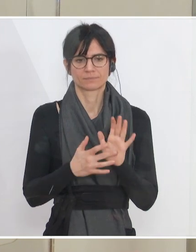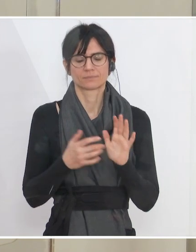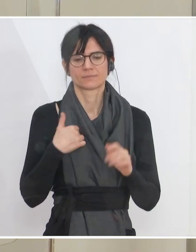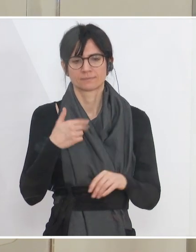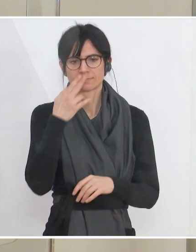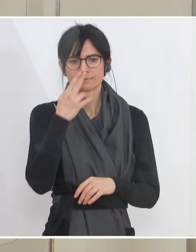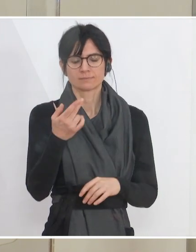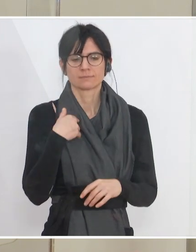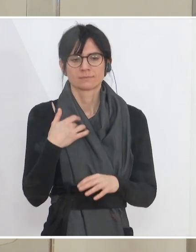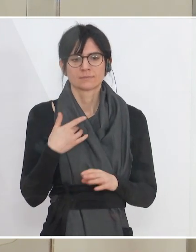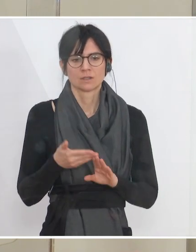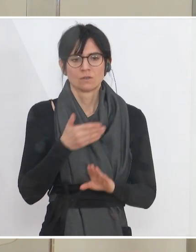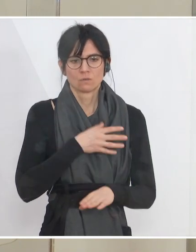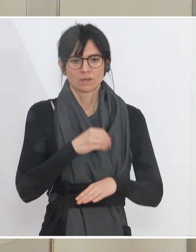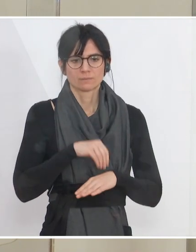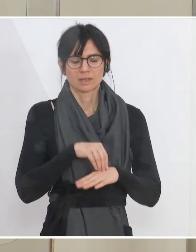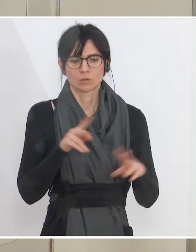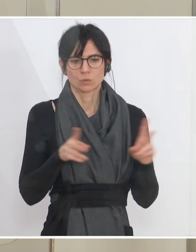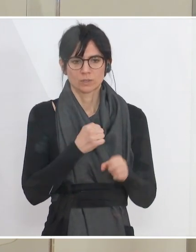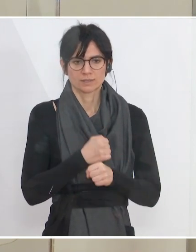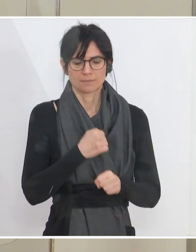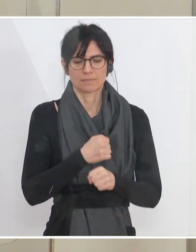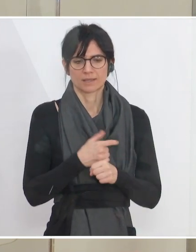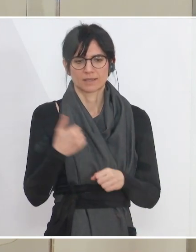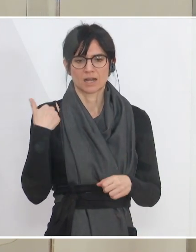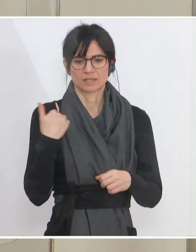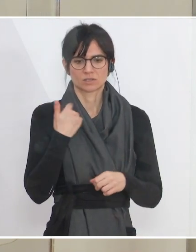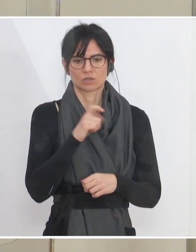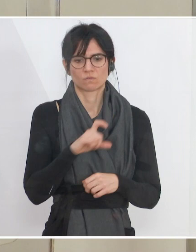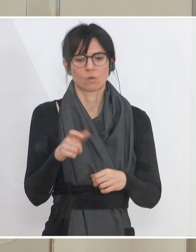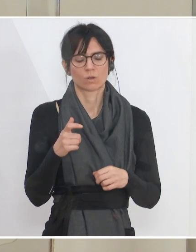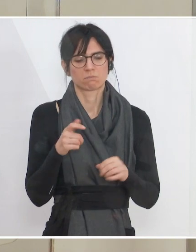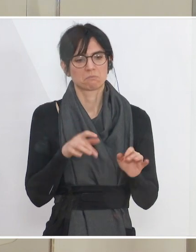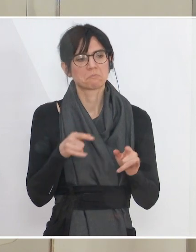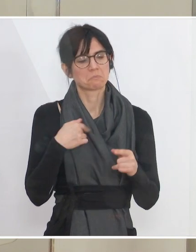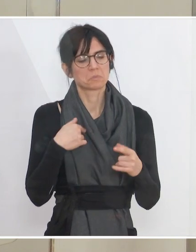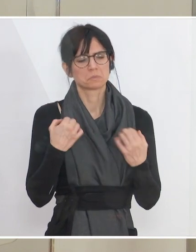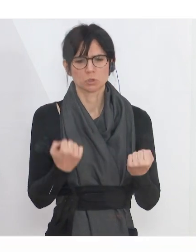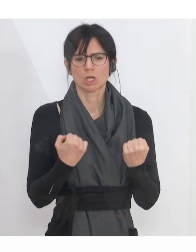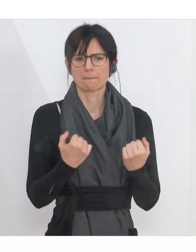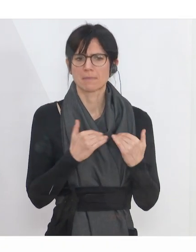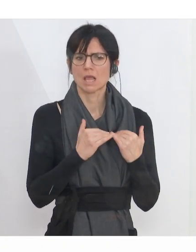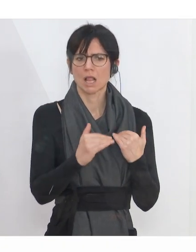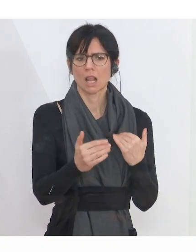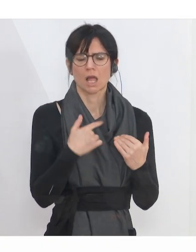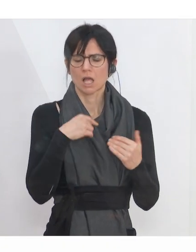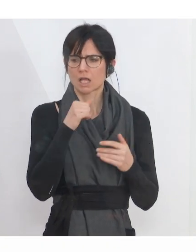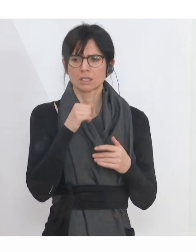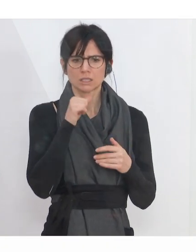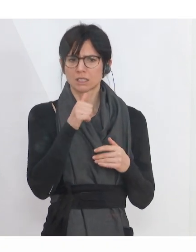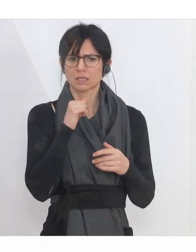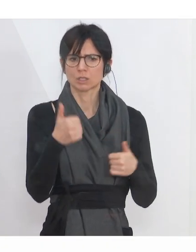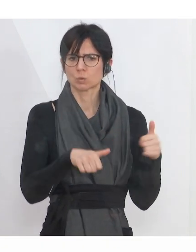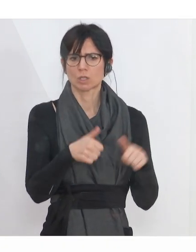dass sich im Bereich der Voranmeldungen zur Kurzarbeit in den letzten Wochen eine gewisse Stabilisierung ergeben hat. Es gab keine zusätzlichen